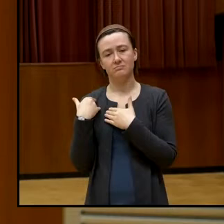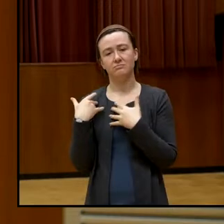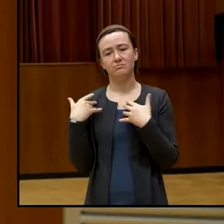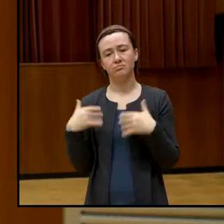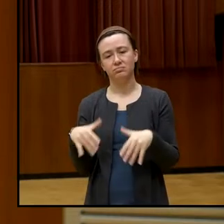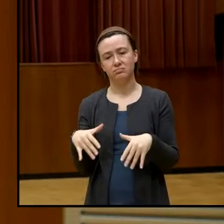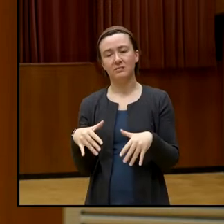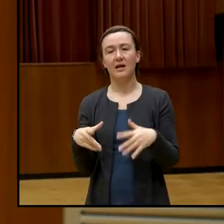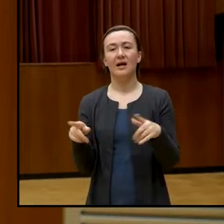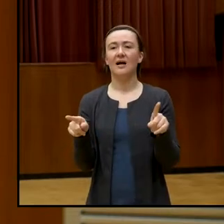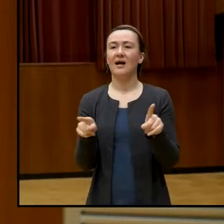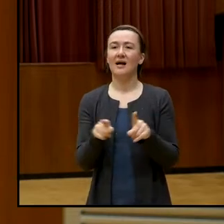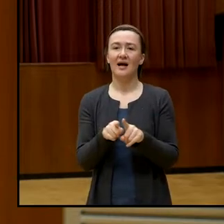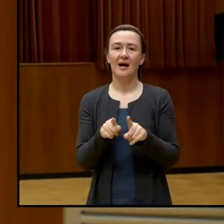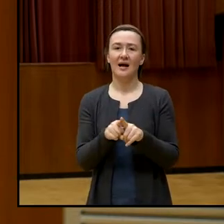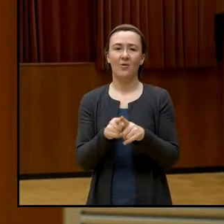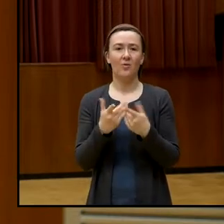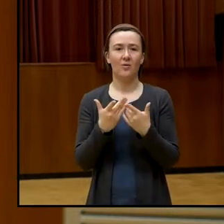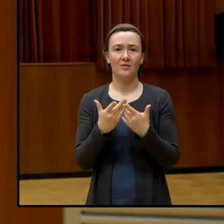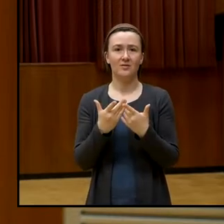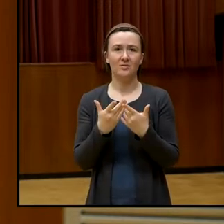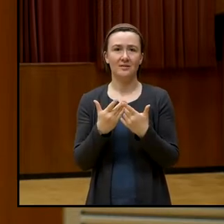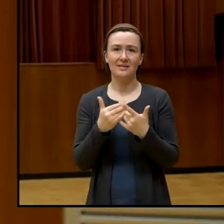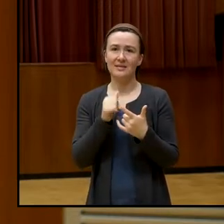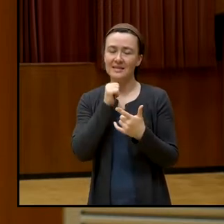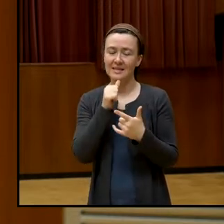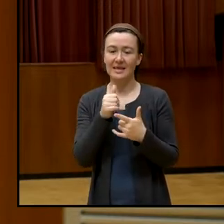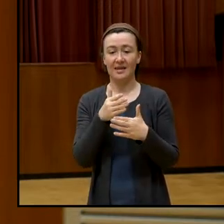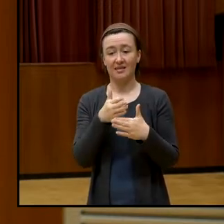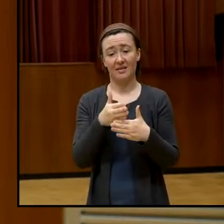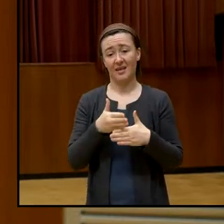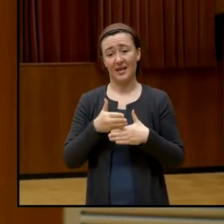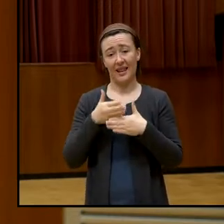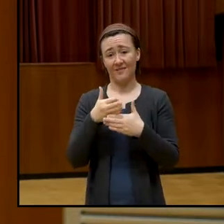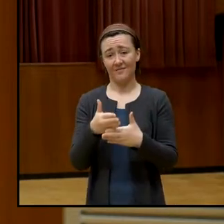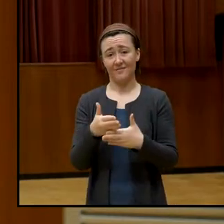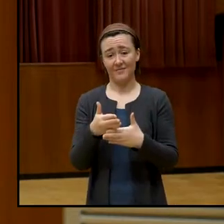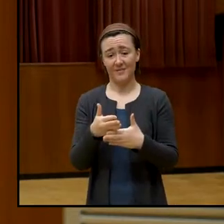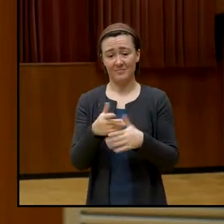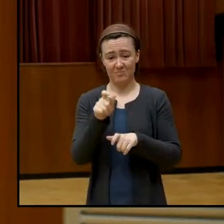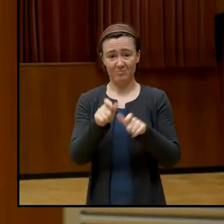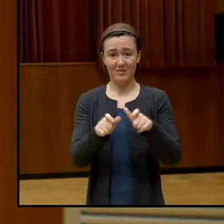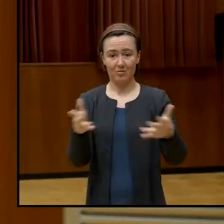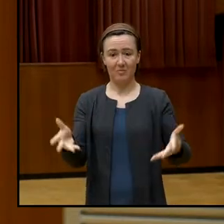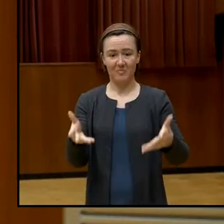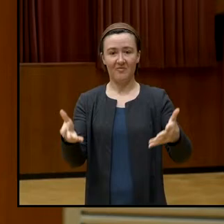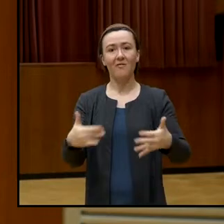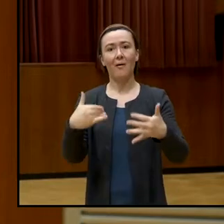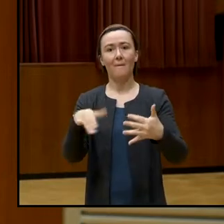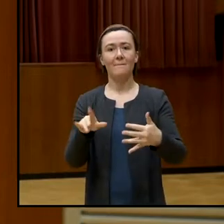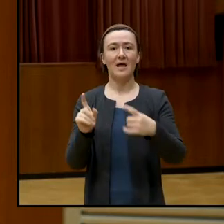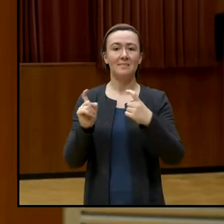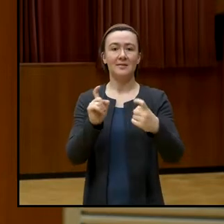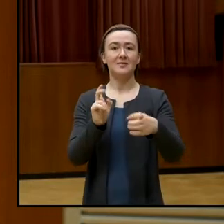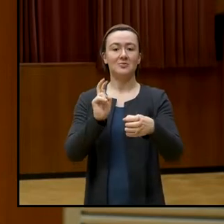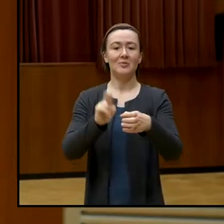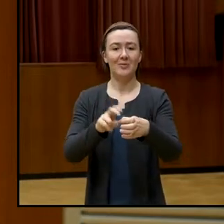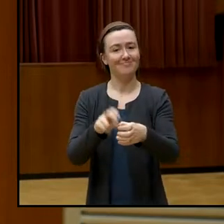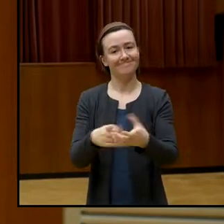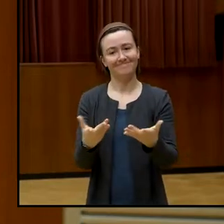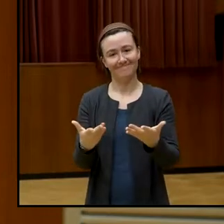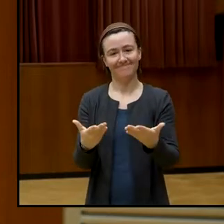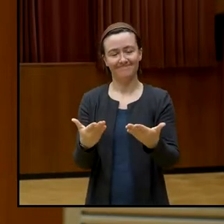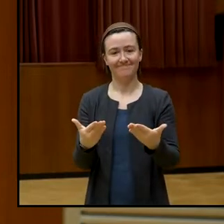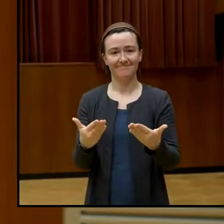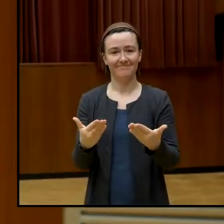ist, um Menschen dazu zu bewegen, sich in Debatten einzubringen. Und ja,